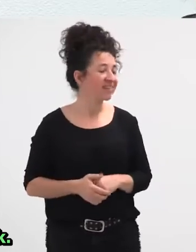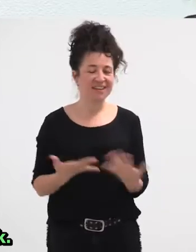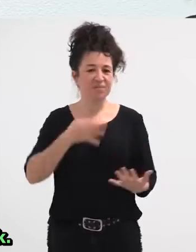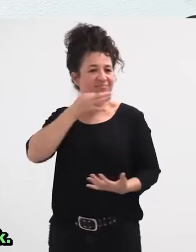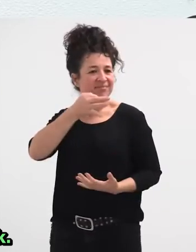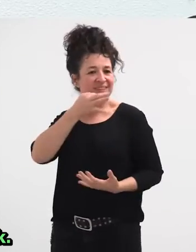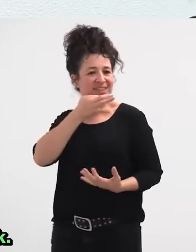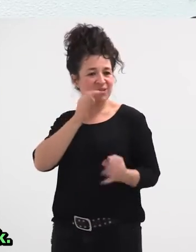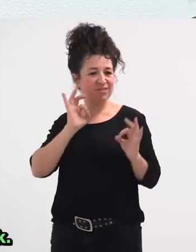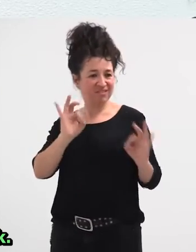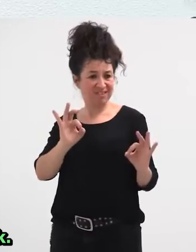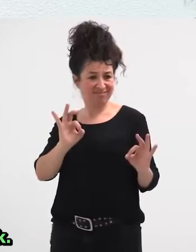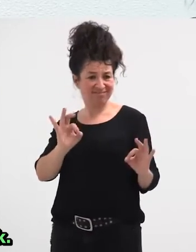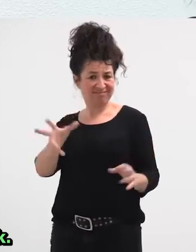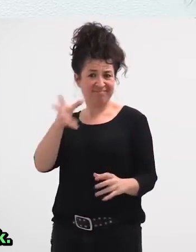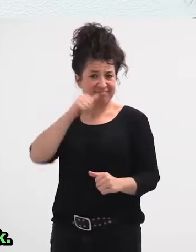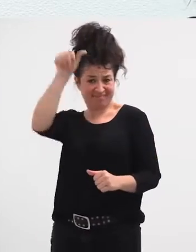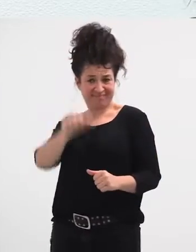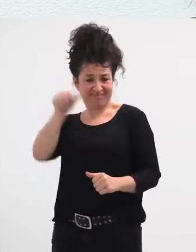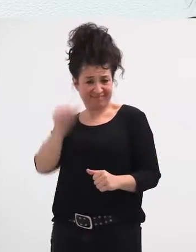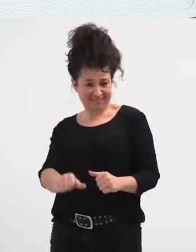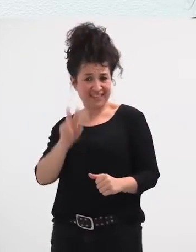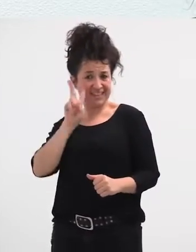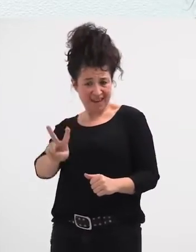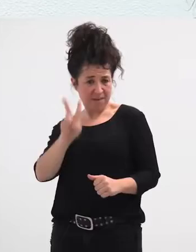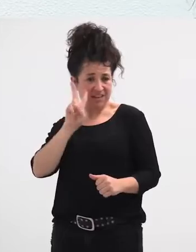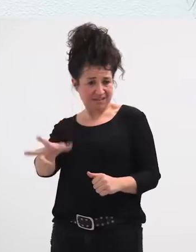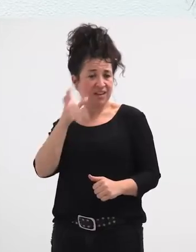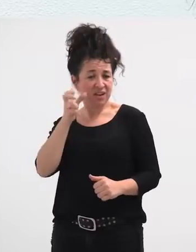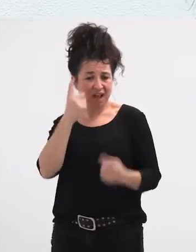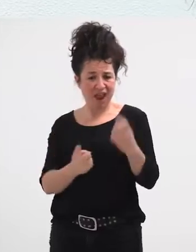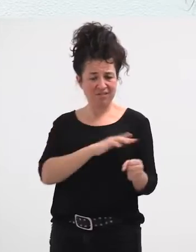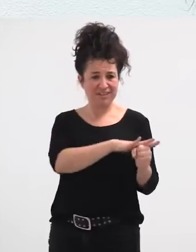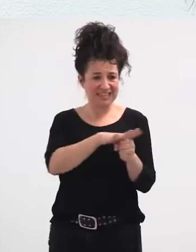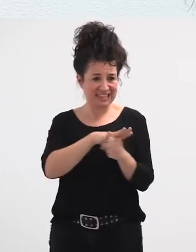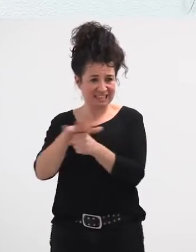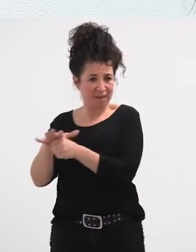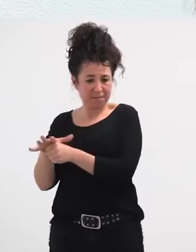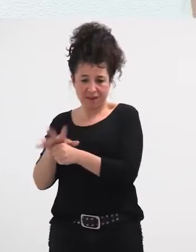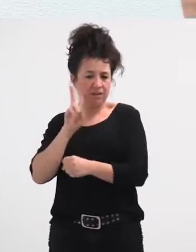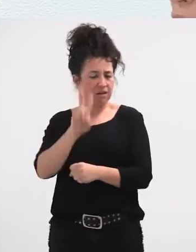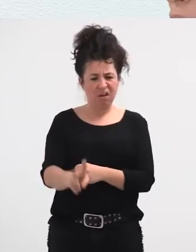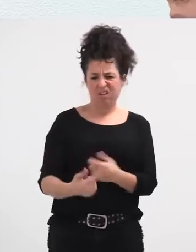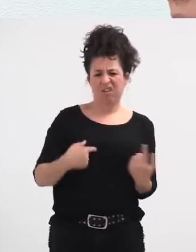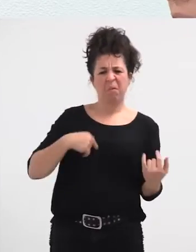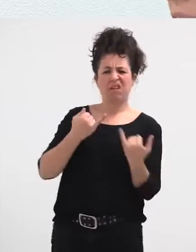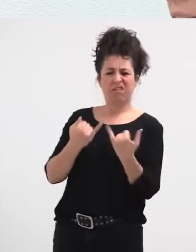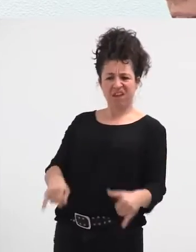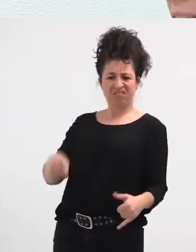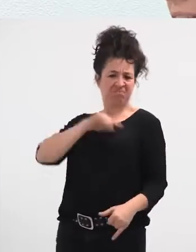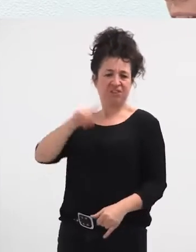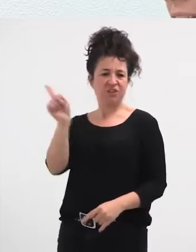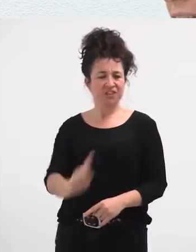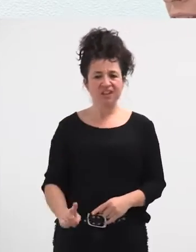Diskurso hori, eta orain dikere izugarri entzuten dire, diskurso horiek, eh? Piskaz sektore bat zutera urbiltzen zeranean, etengabe esaten dizute, ah, eske ez dute sentitzen jaia,